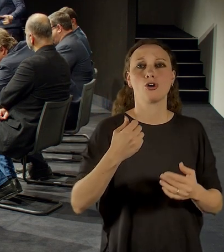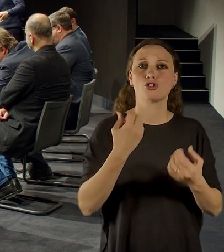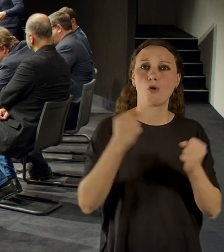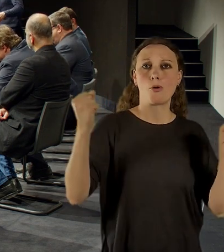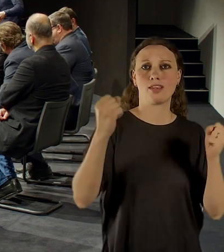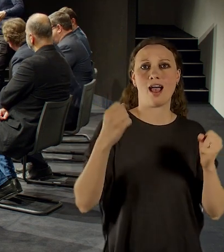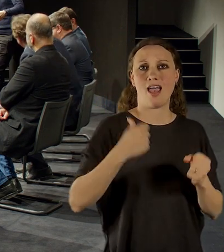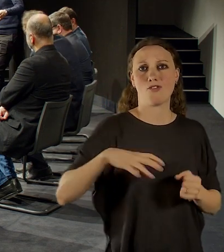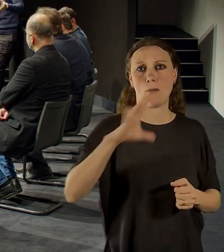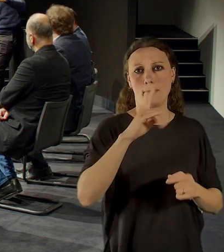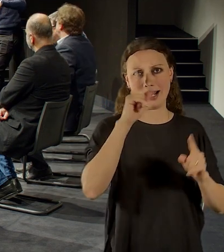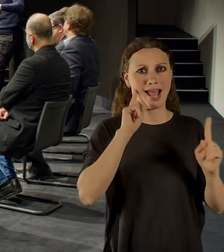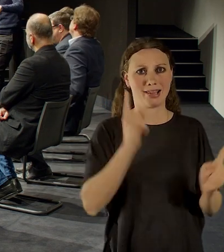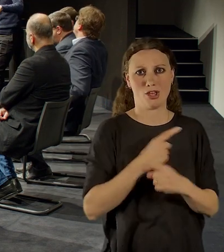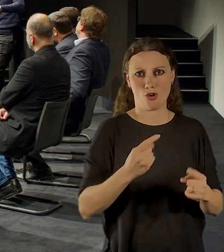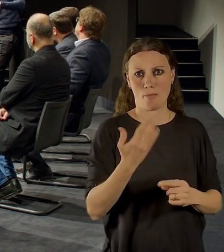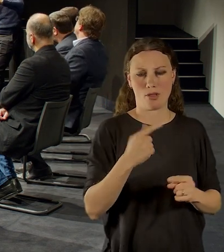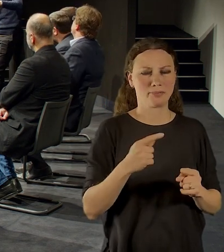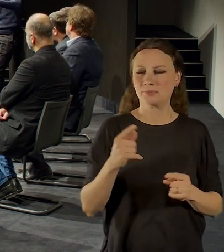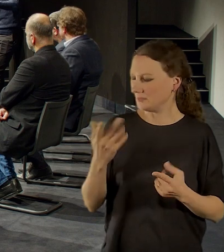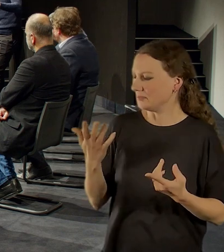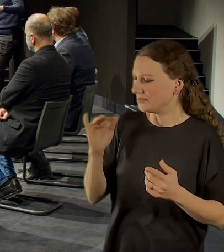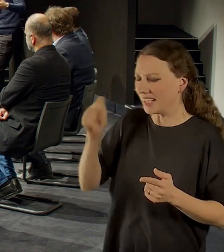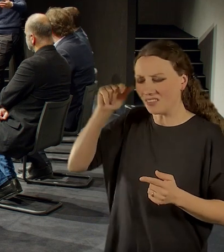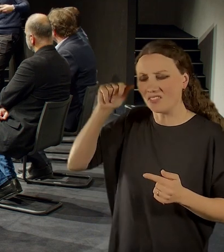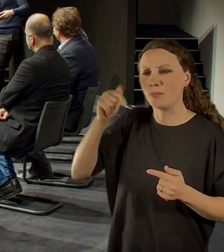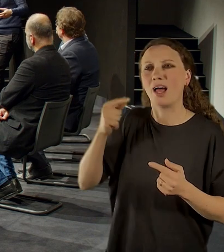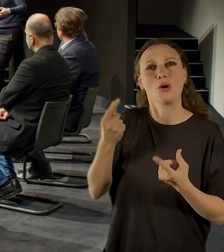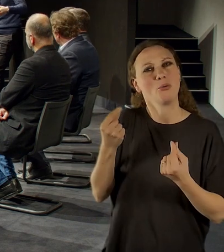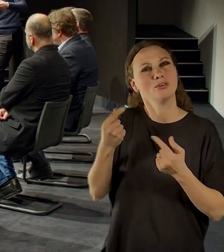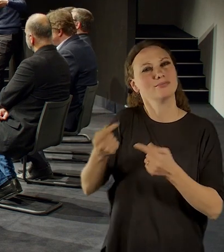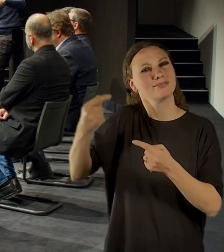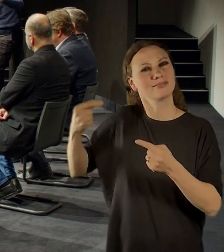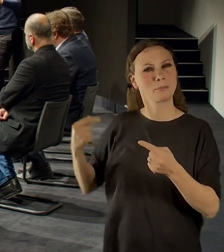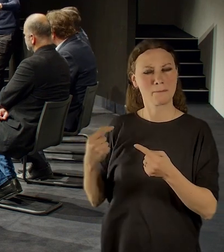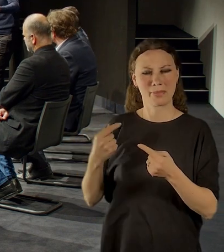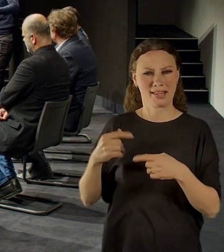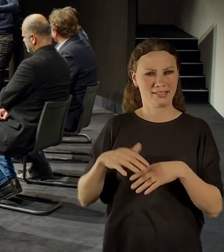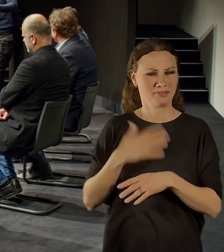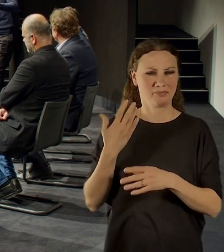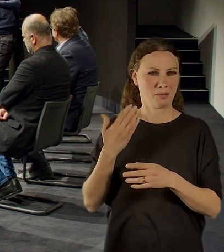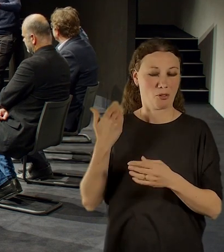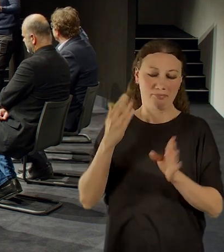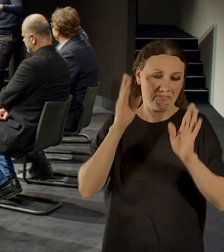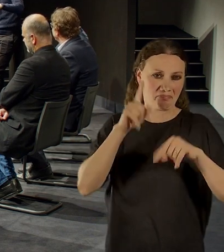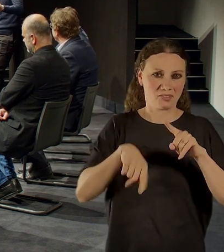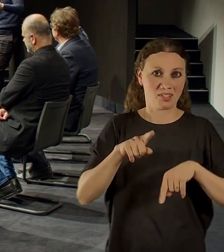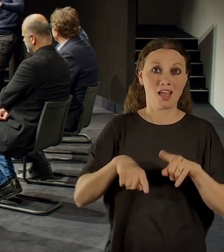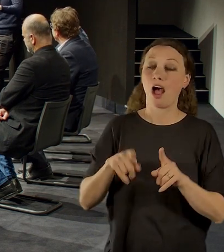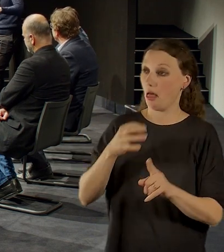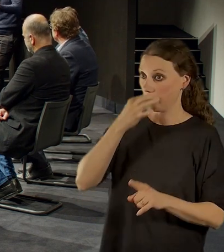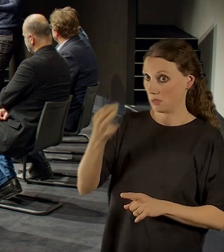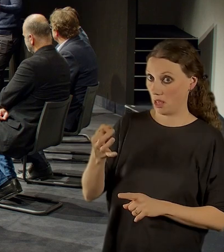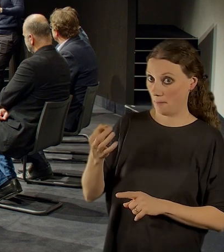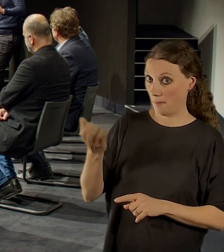mezitím tam nesídl ten ústr, jenom z toho důvodu, že se to nabízí. Když se vrátíme k architektuře, zda jste se nepřemýšleli nad tou